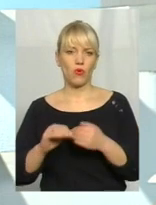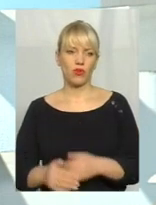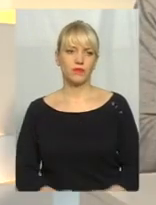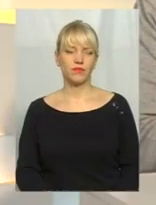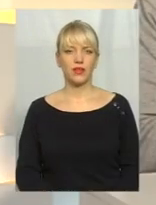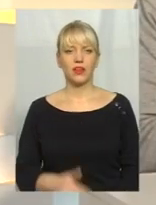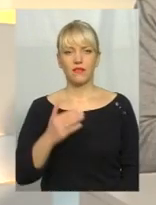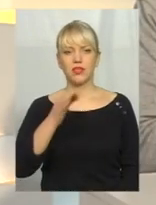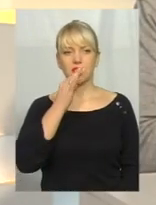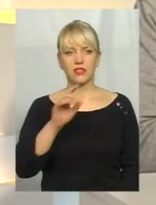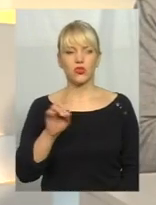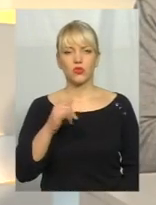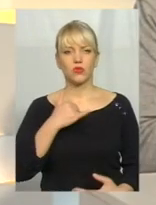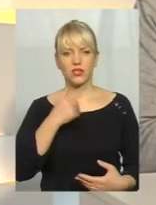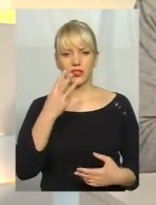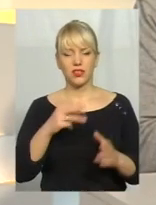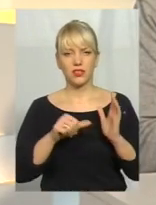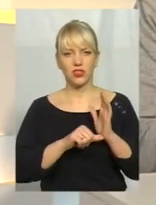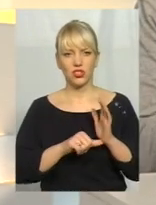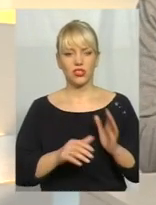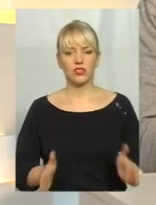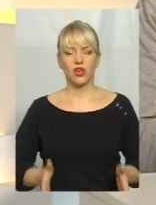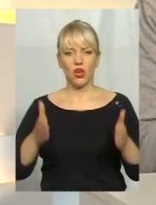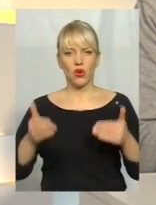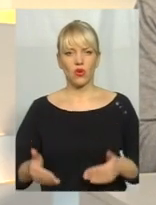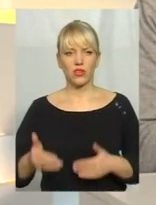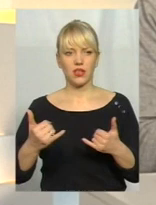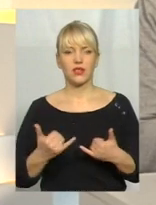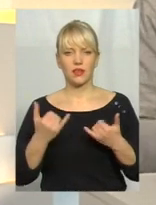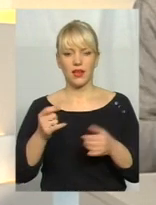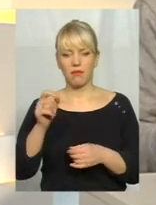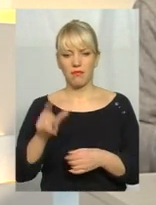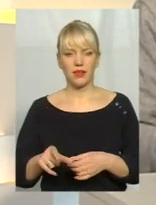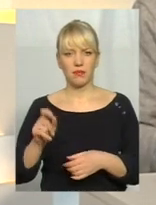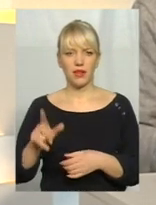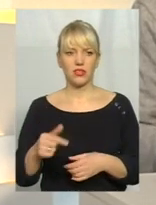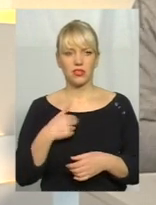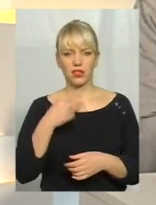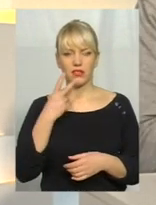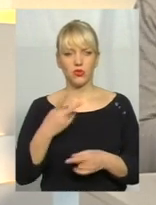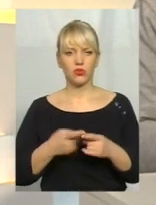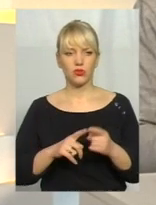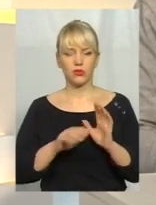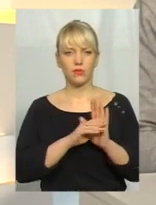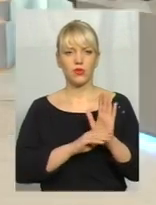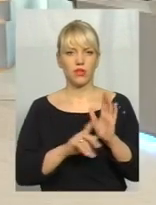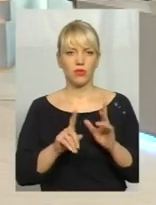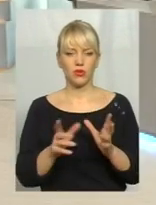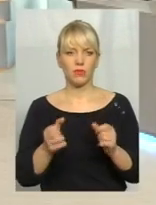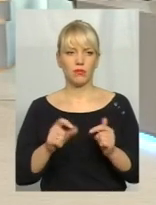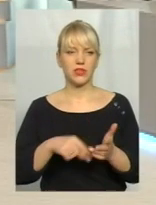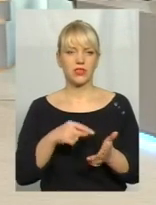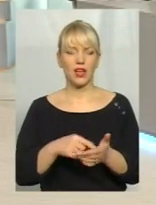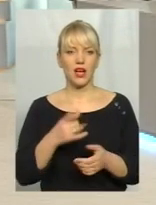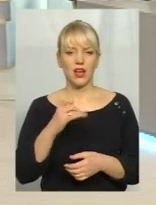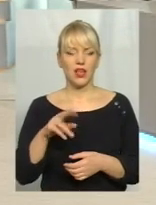сказали, що в нас 36 контейнерів для пет-пляшок. От я дивлюся знову таку цю програму, яку прийняла міська рада,